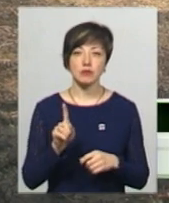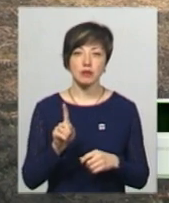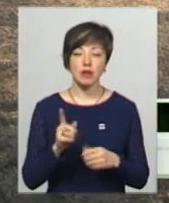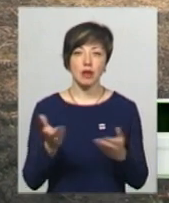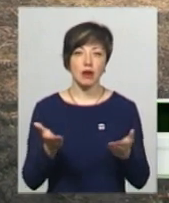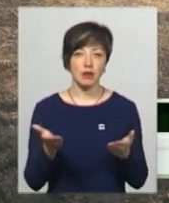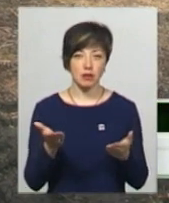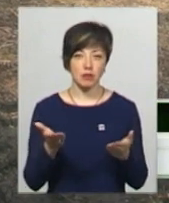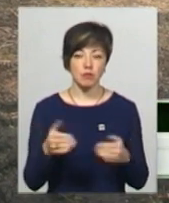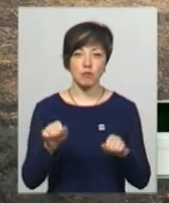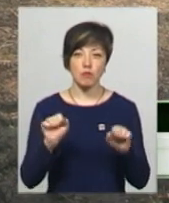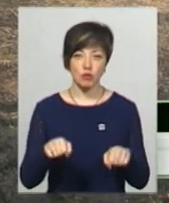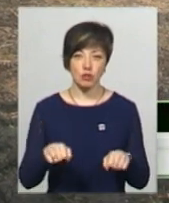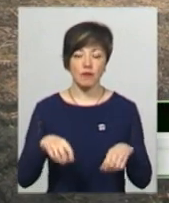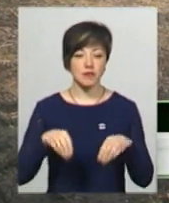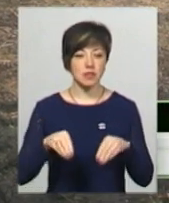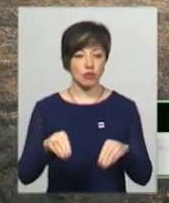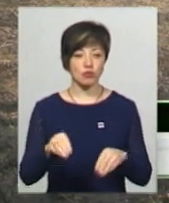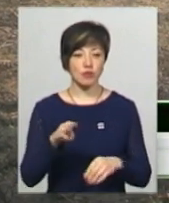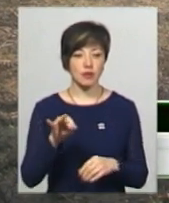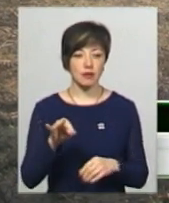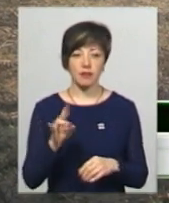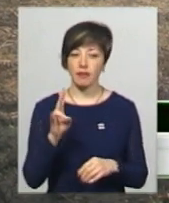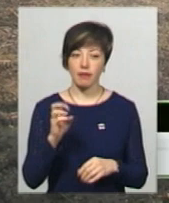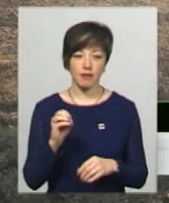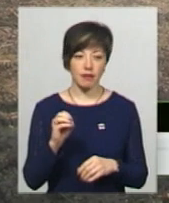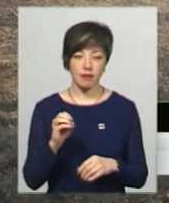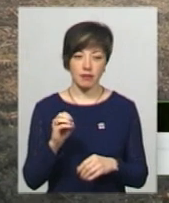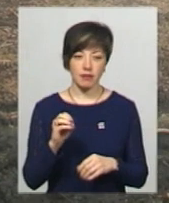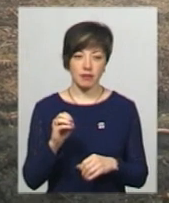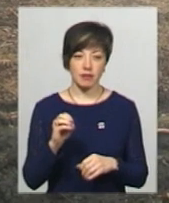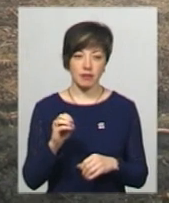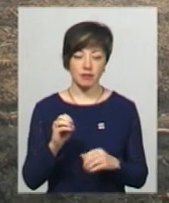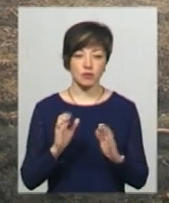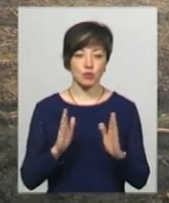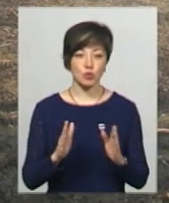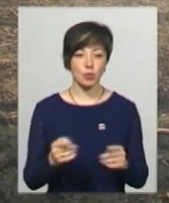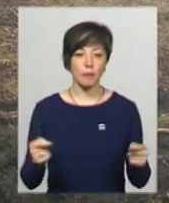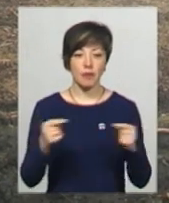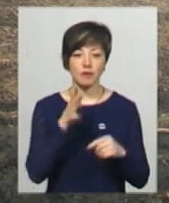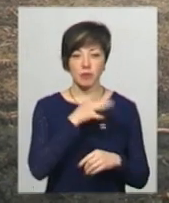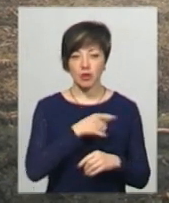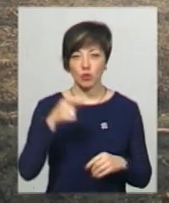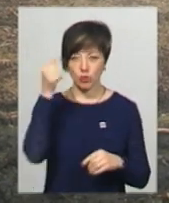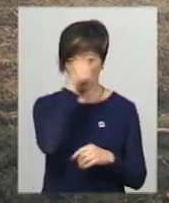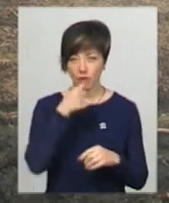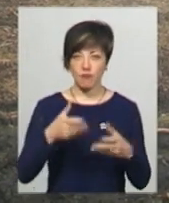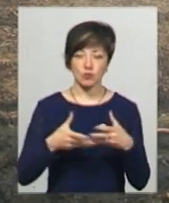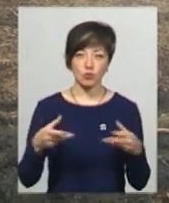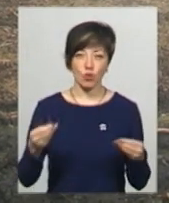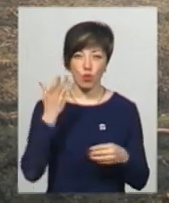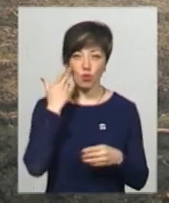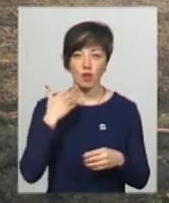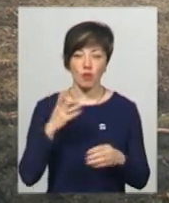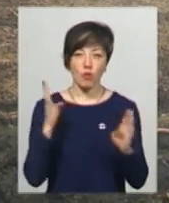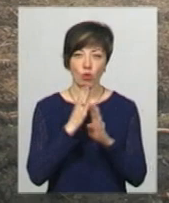який можна буде висаджувати не суто в певний період року, це там весною, коли